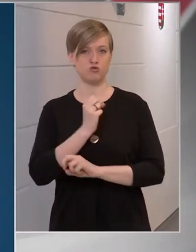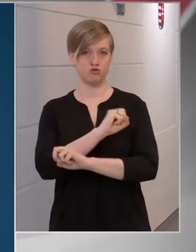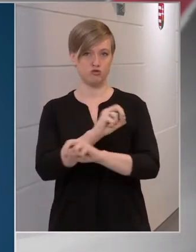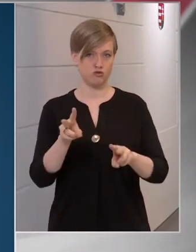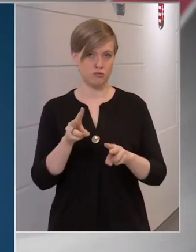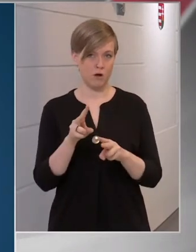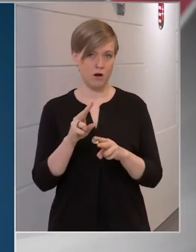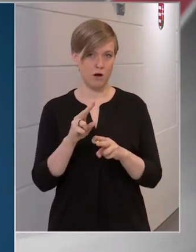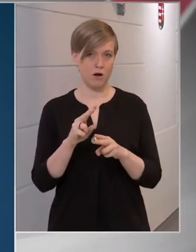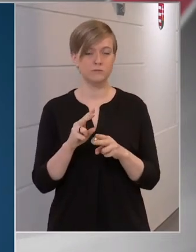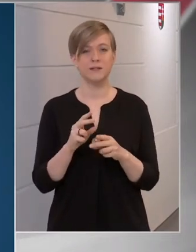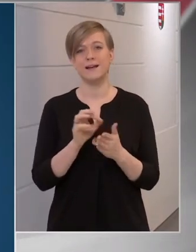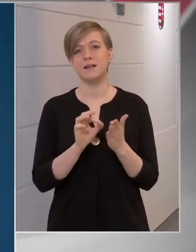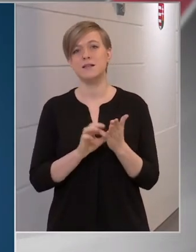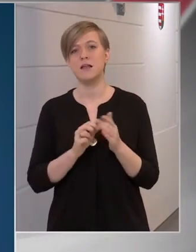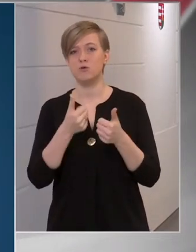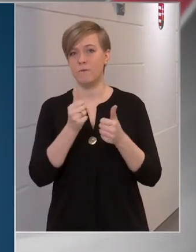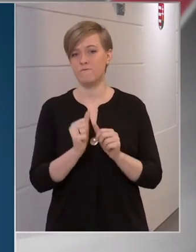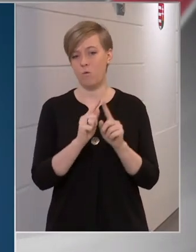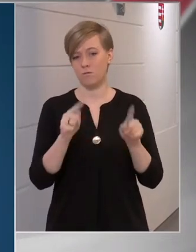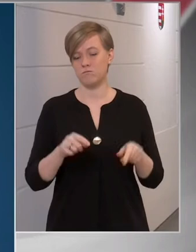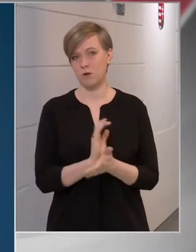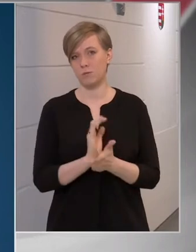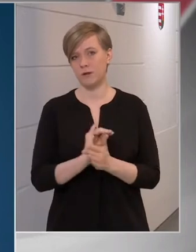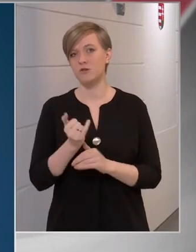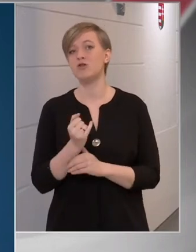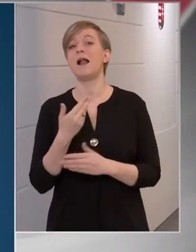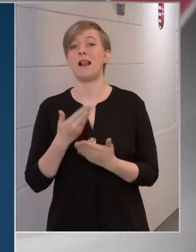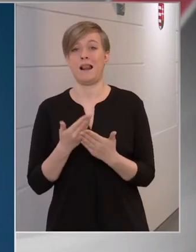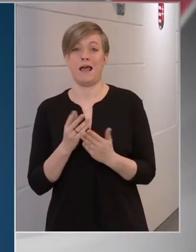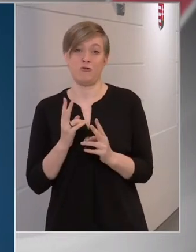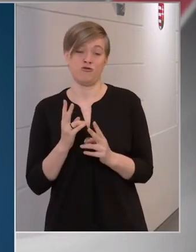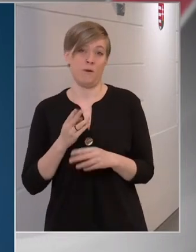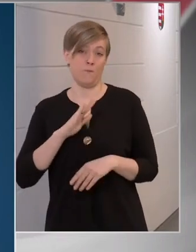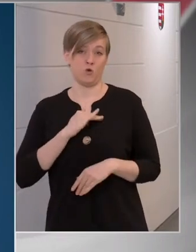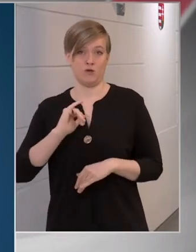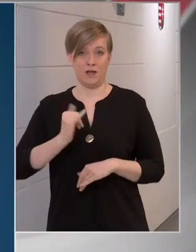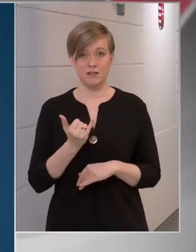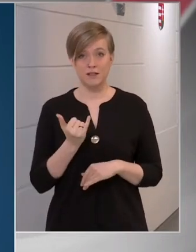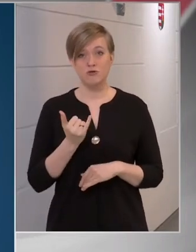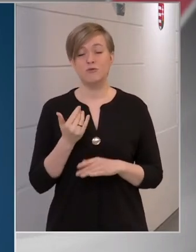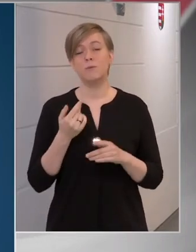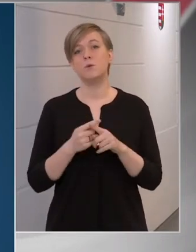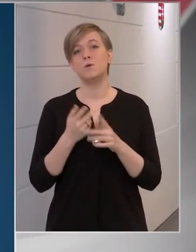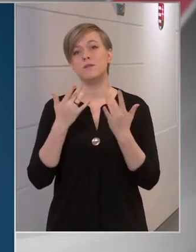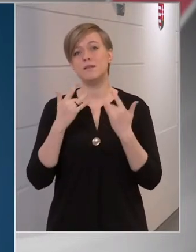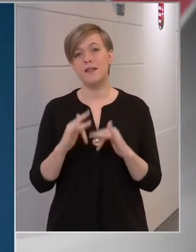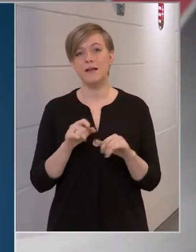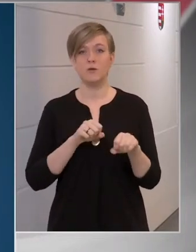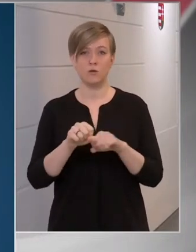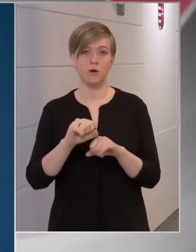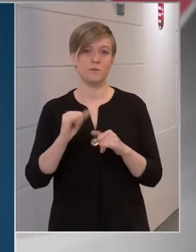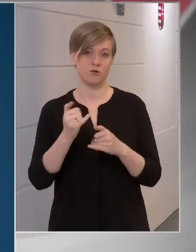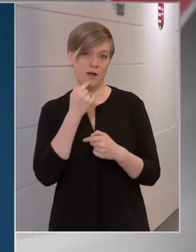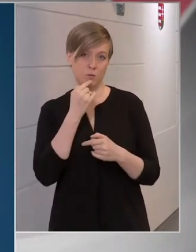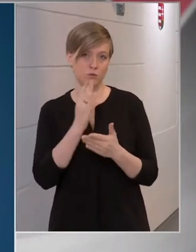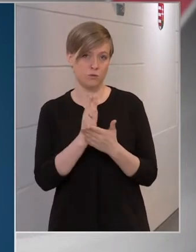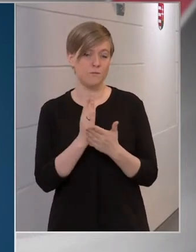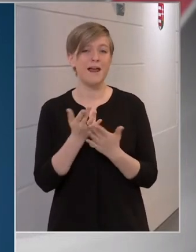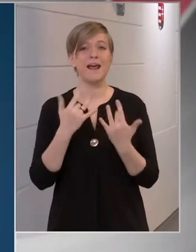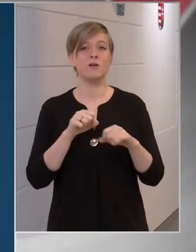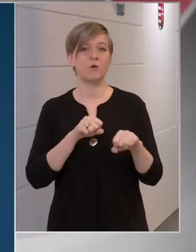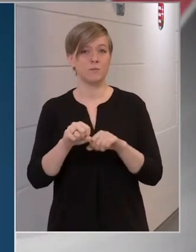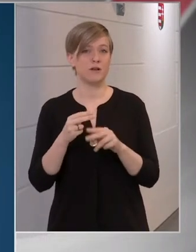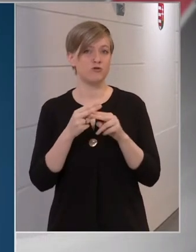a regisztrációs forvanyomtatványt, hogy postai úton is lehessen, és azt is többször elmondtuk, hogy a helyi önkormányzatok segítenek, tehát, hogyha valaki a helyi